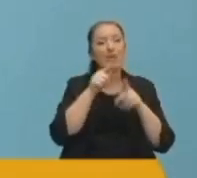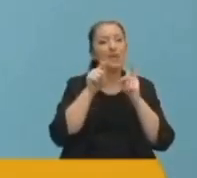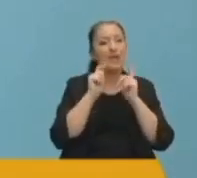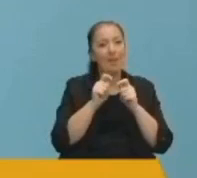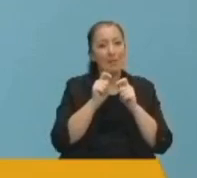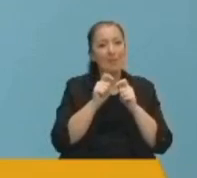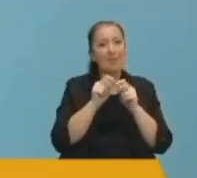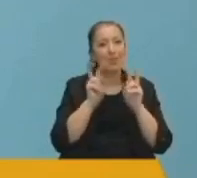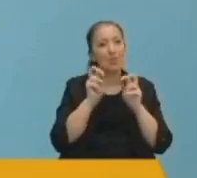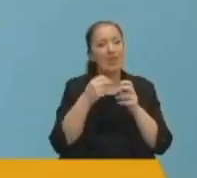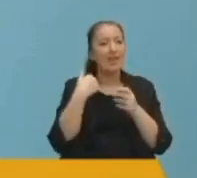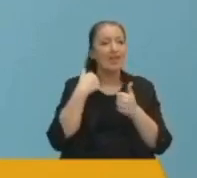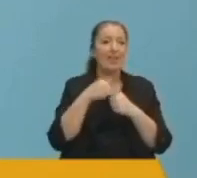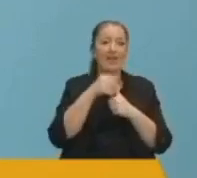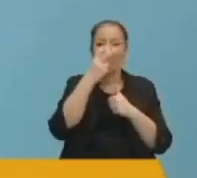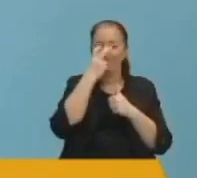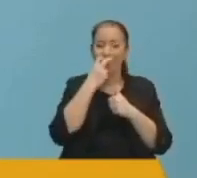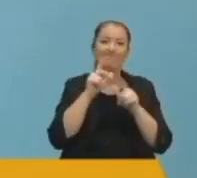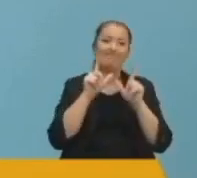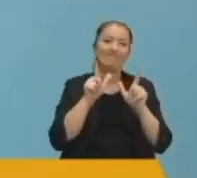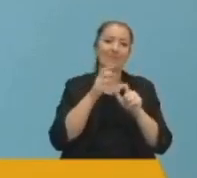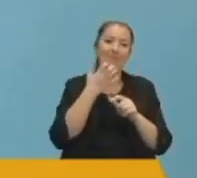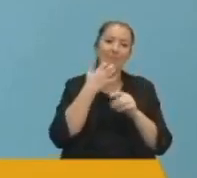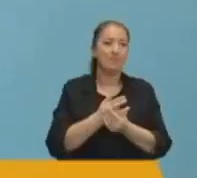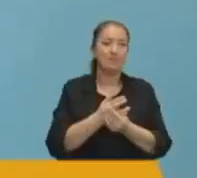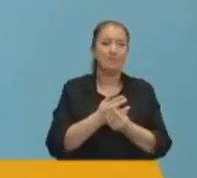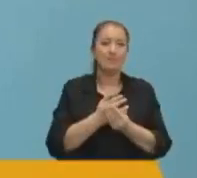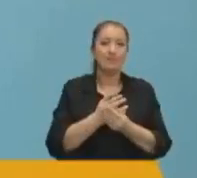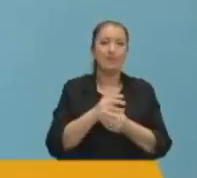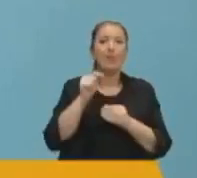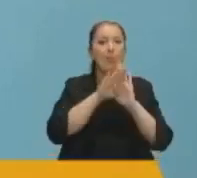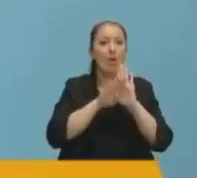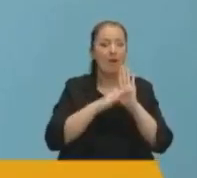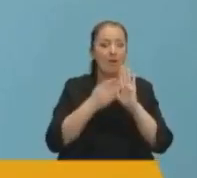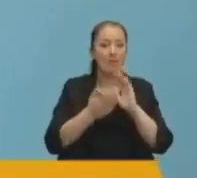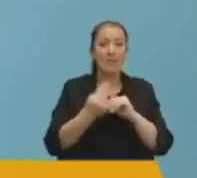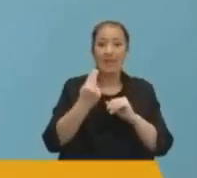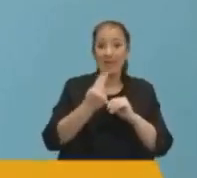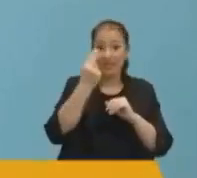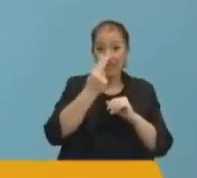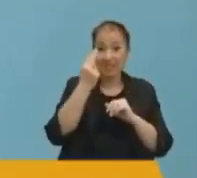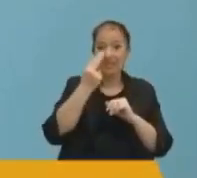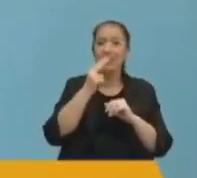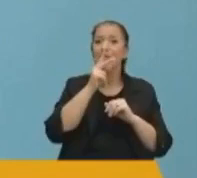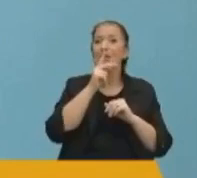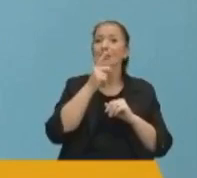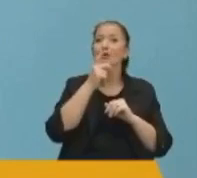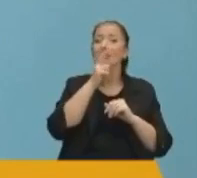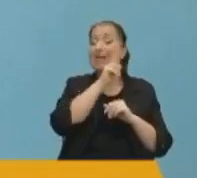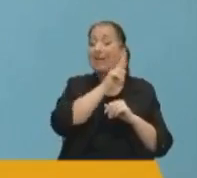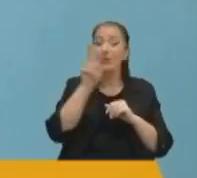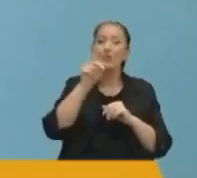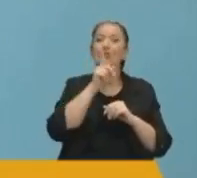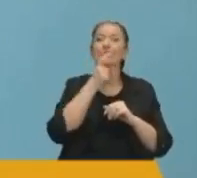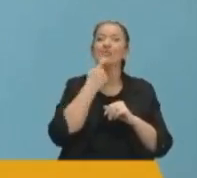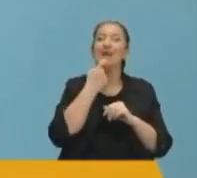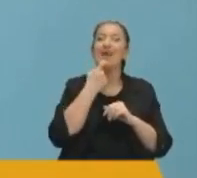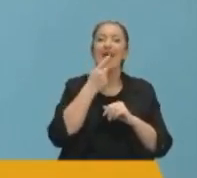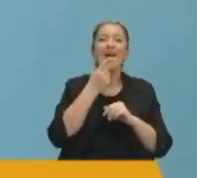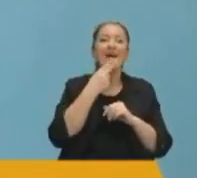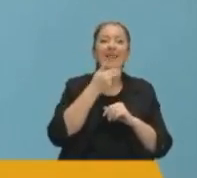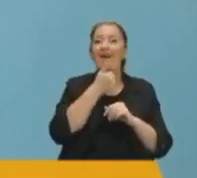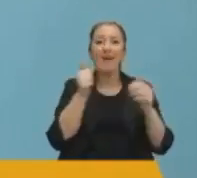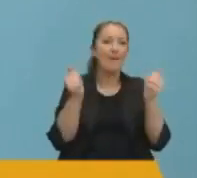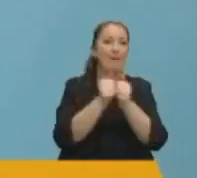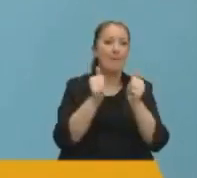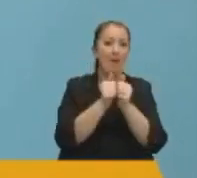icra edilmesi konusunda tekrar hassasiyet göstermenizi bekliyoruz. Bu programda 7 asırlık bir geleneğe aykırı olarak kadın erkek bir arada ayin